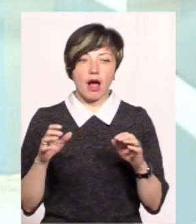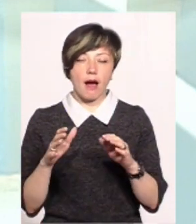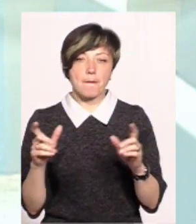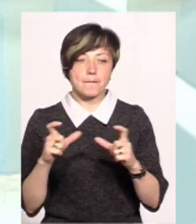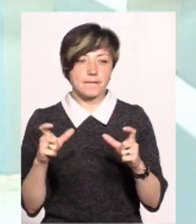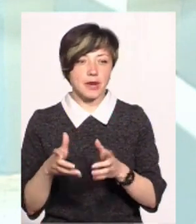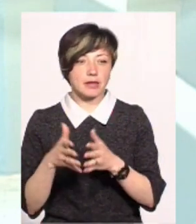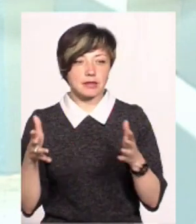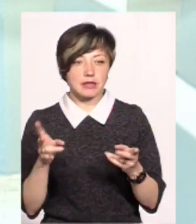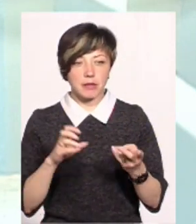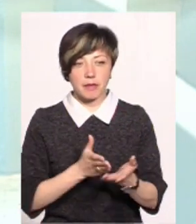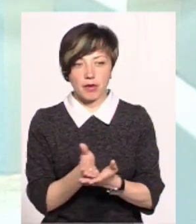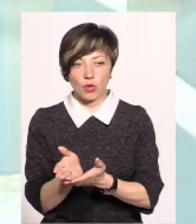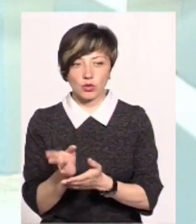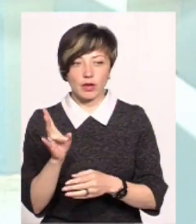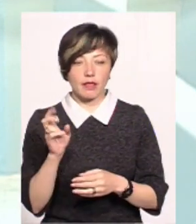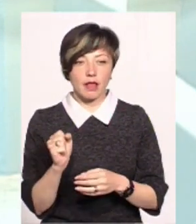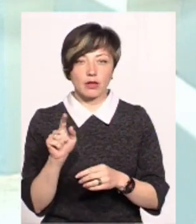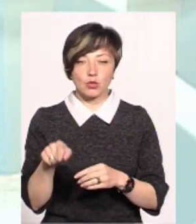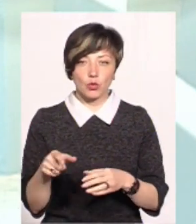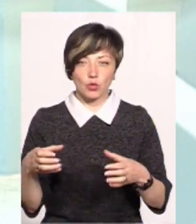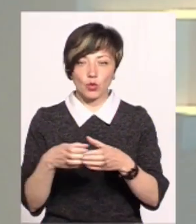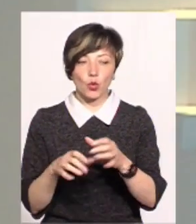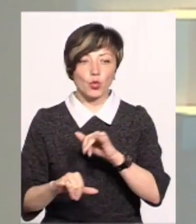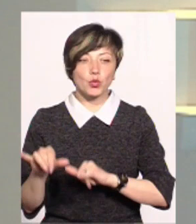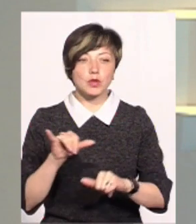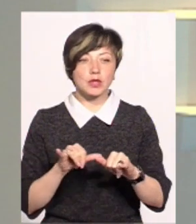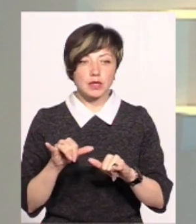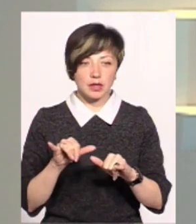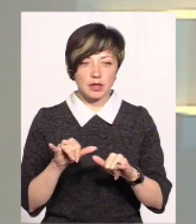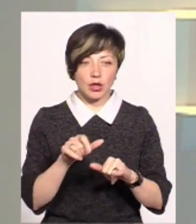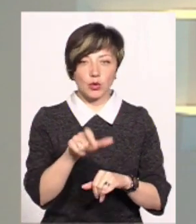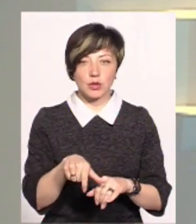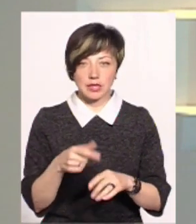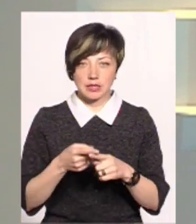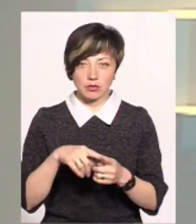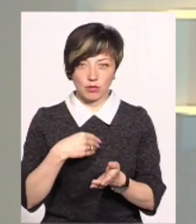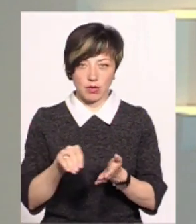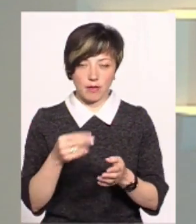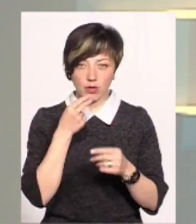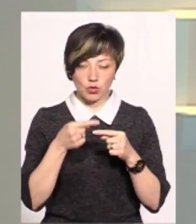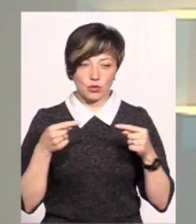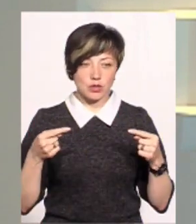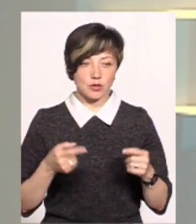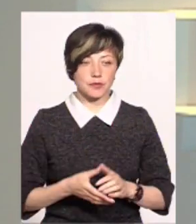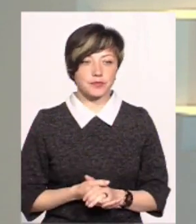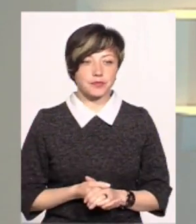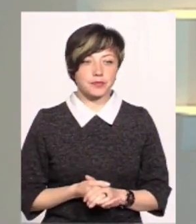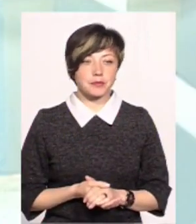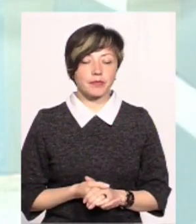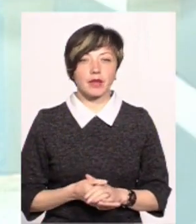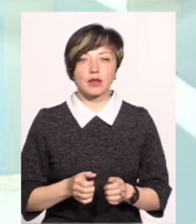чітко переорієнтовуватись на той сегмент, куди йде людина за цією продукцією. Тому що